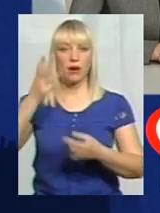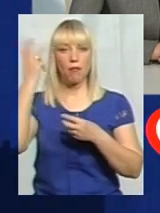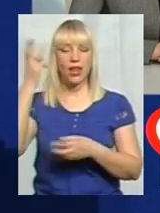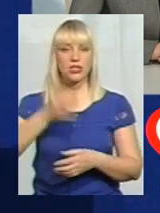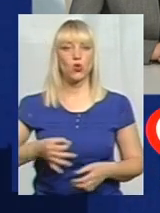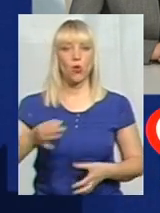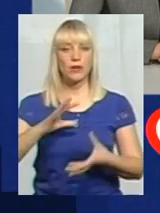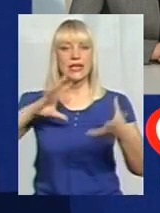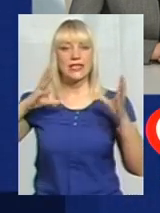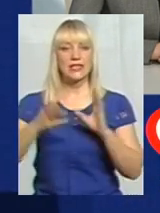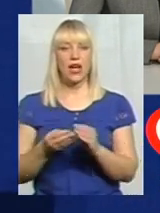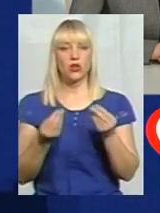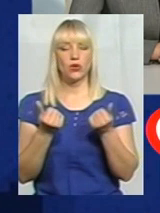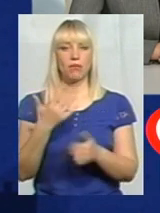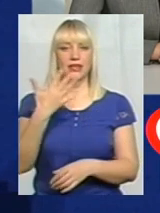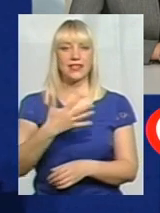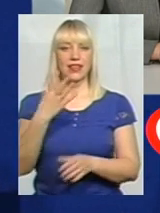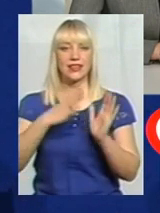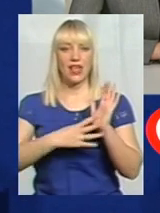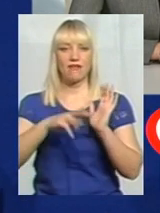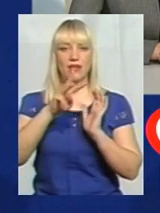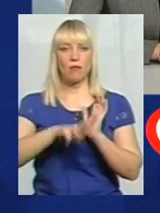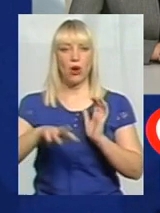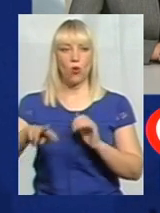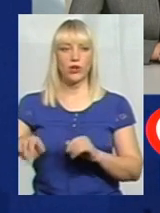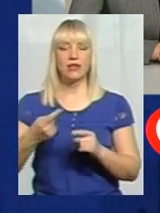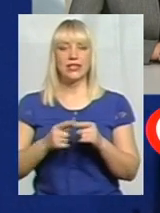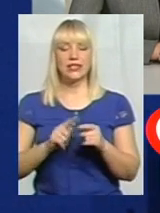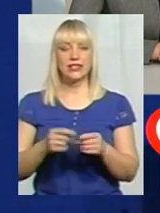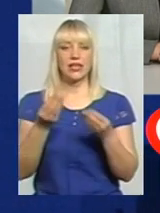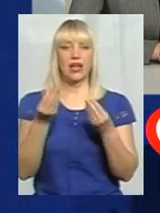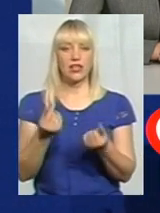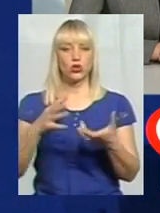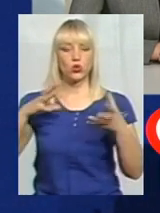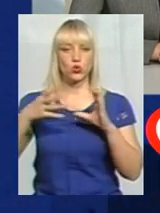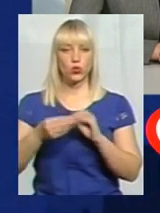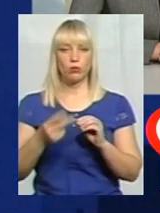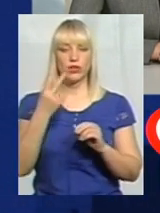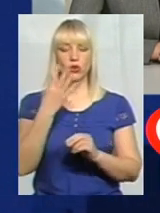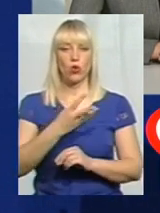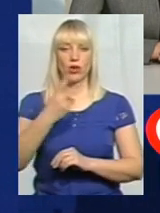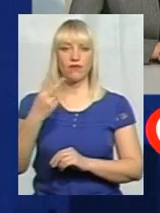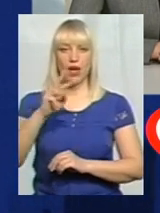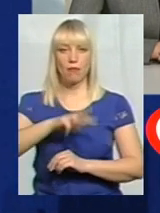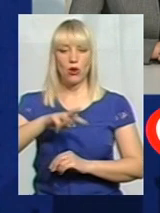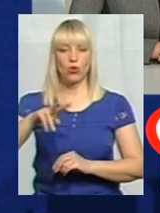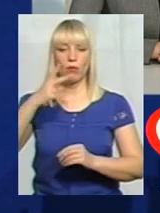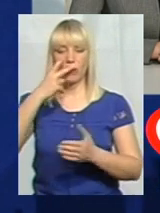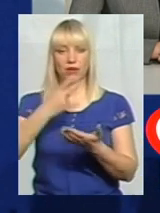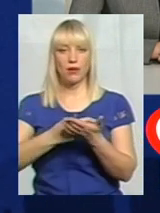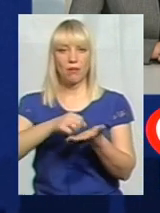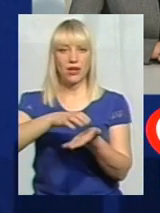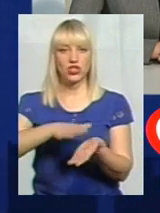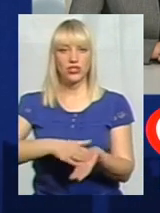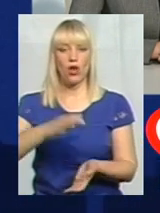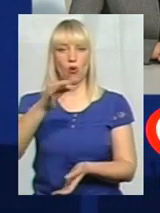з загальною сумою 59 мільйонів. Із цієї суми 42 мільйони, це було передбачено із обласного бюджету,